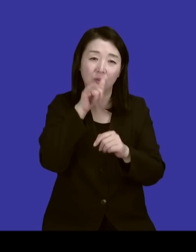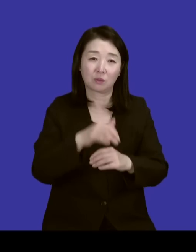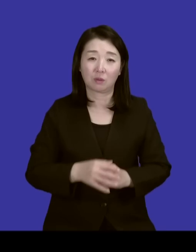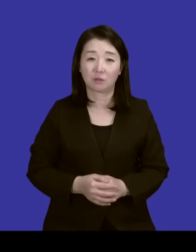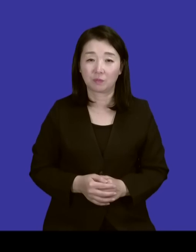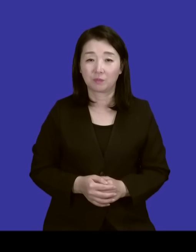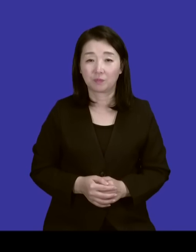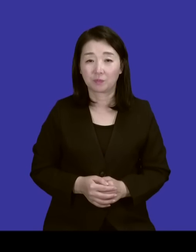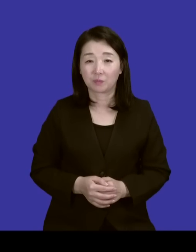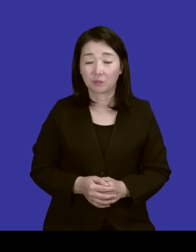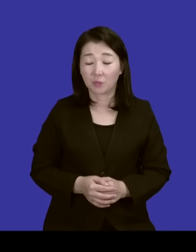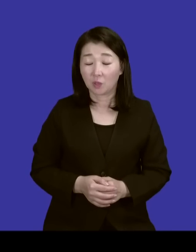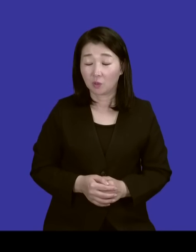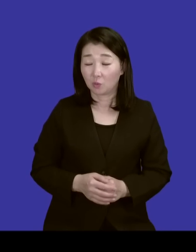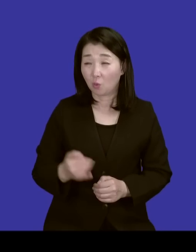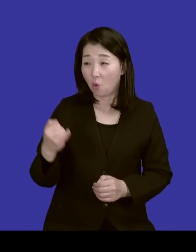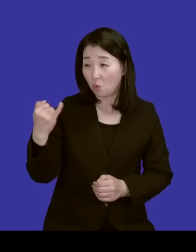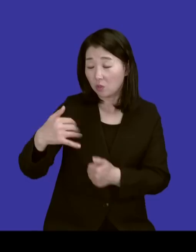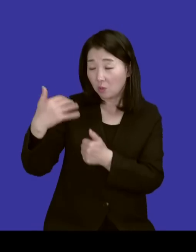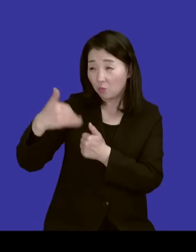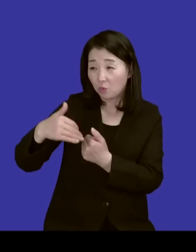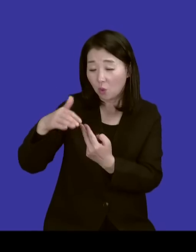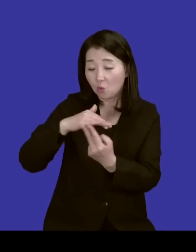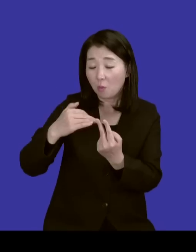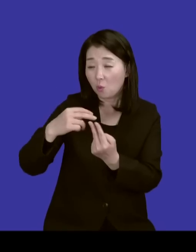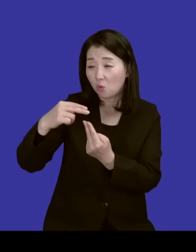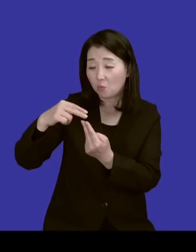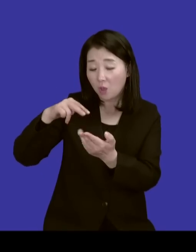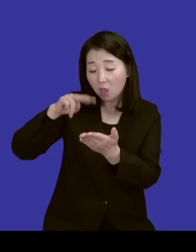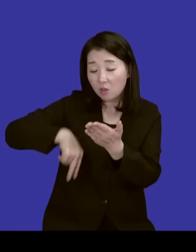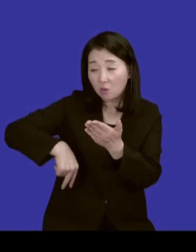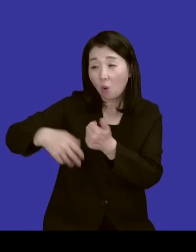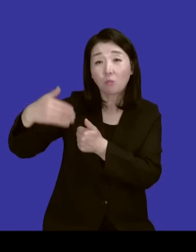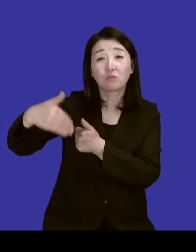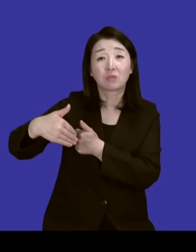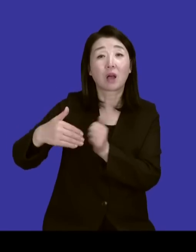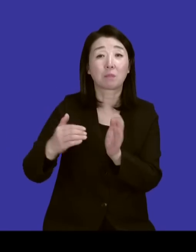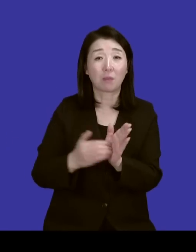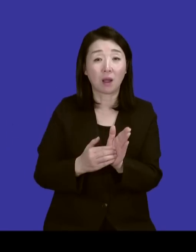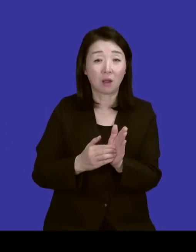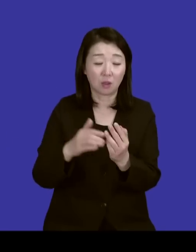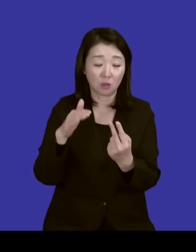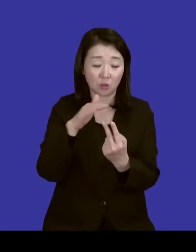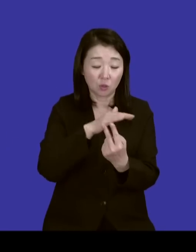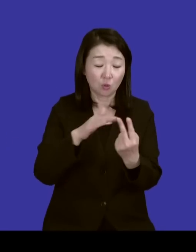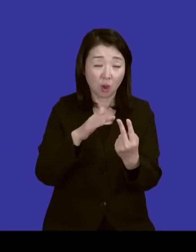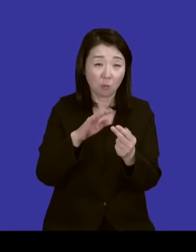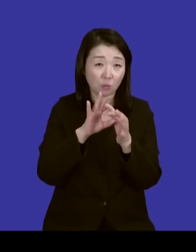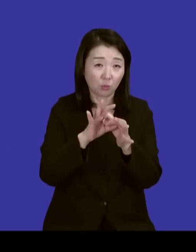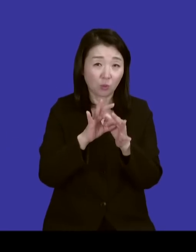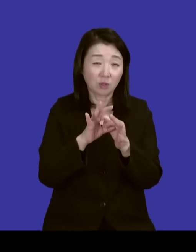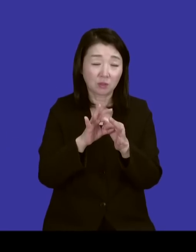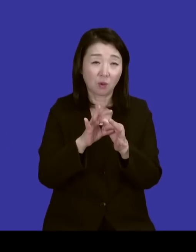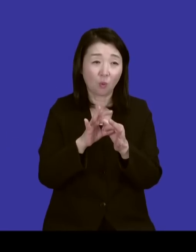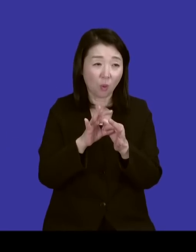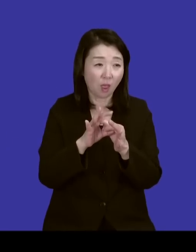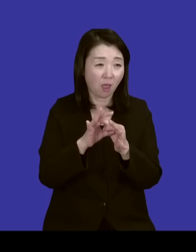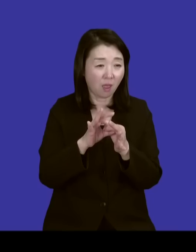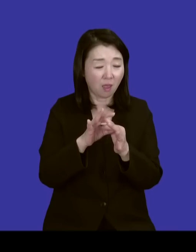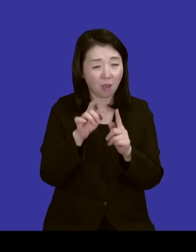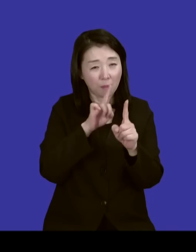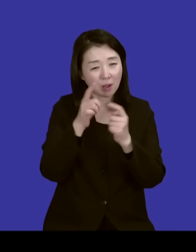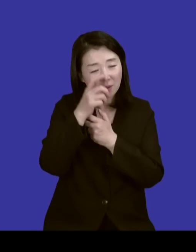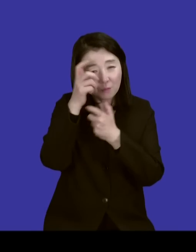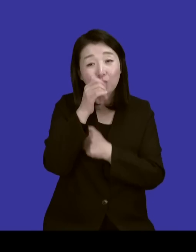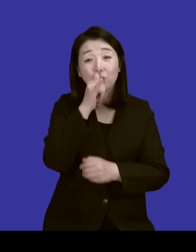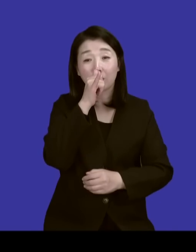요한복음을 읽어보라 그렇게 그렇게 해서 그게 이렇게 메시지에 있어요. 그럼 이제 요한복음을 통해서 요한복음 수영장에 푹 빠지시면서 어떻게 보면